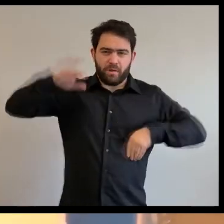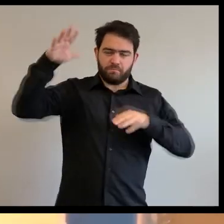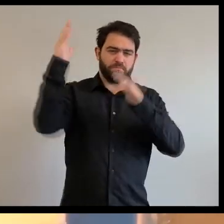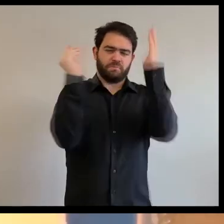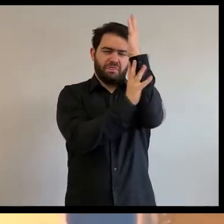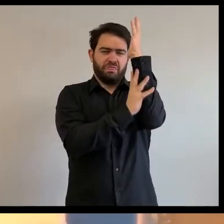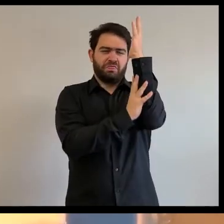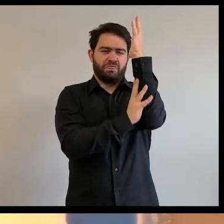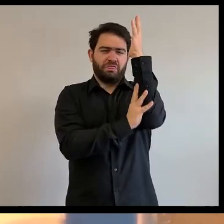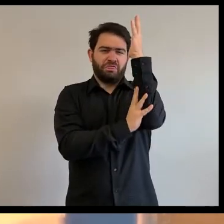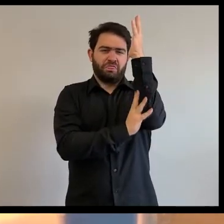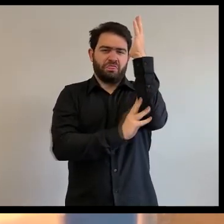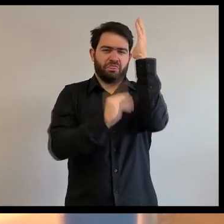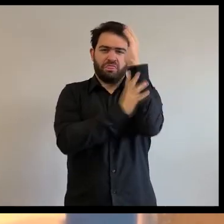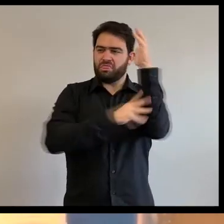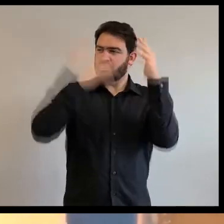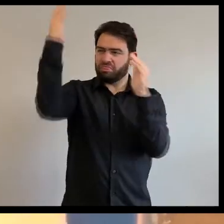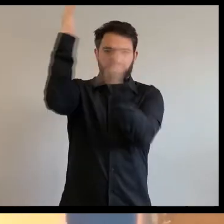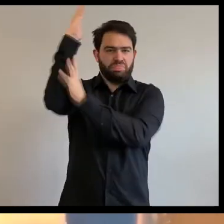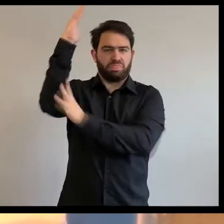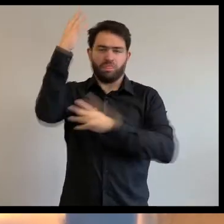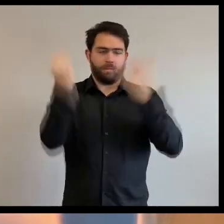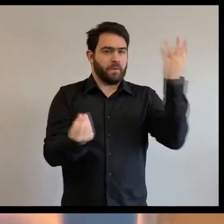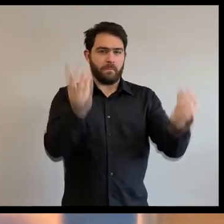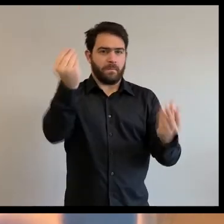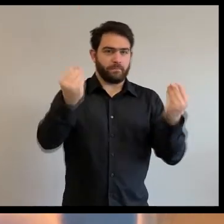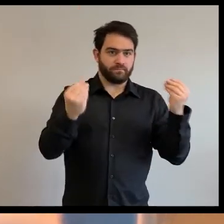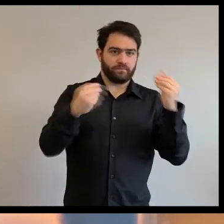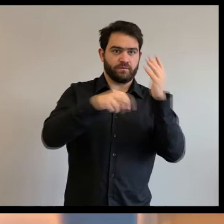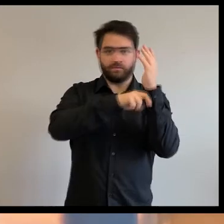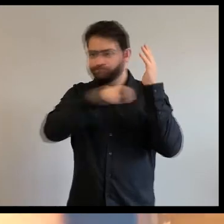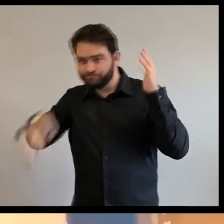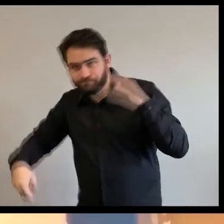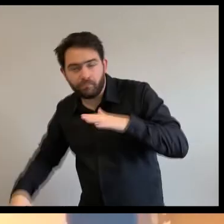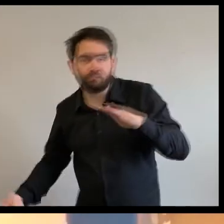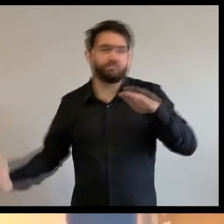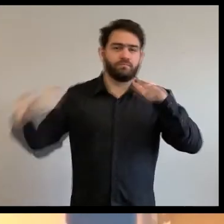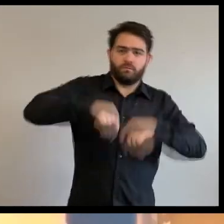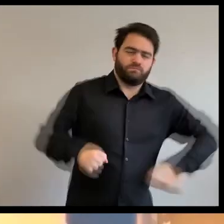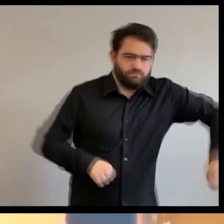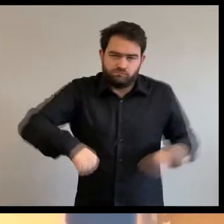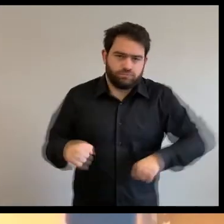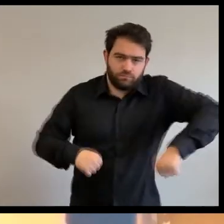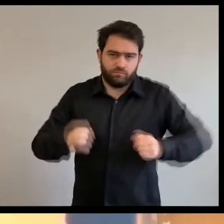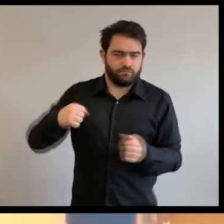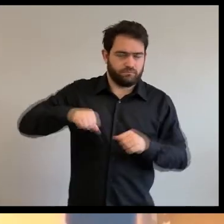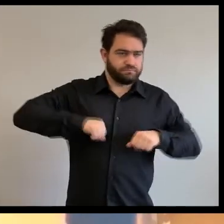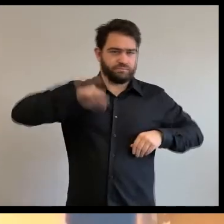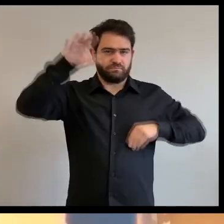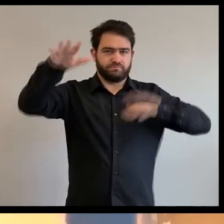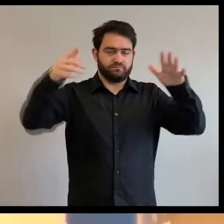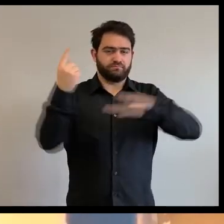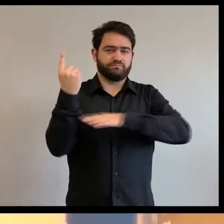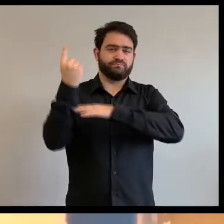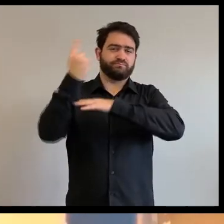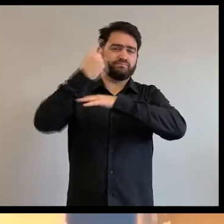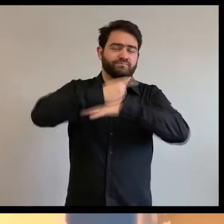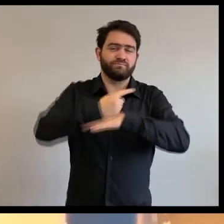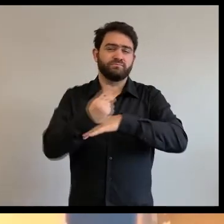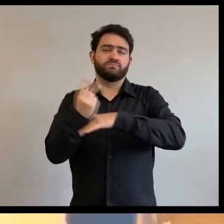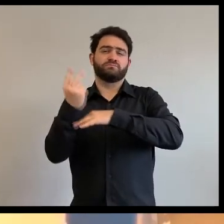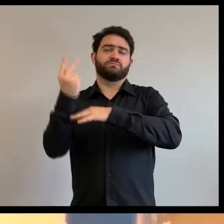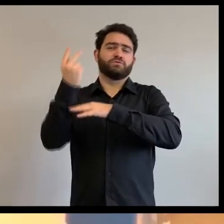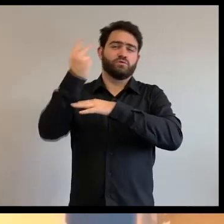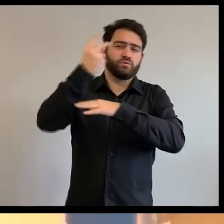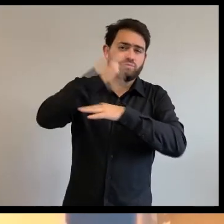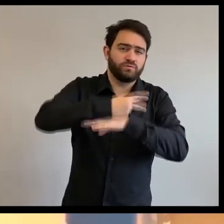comme ça les gouttes ils pourront éteindre le feu, et tous les animaux, chacun des animaux ont fait sa part